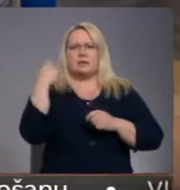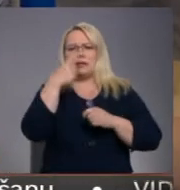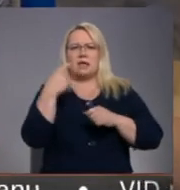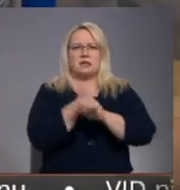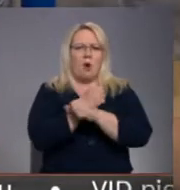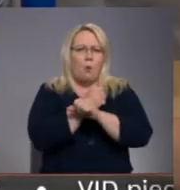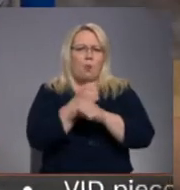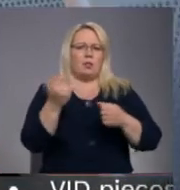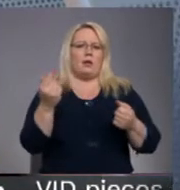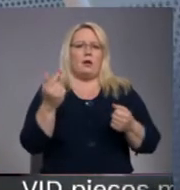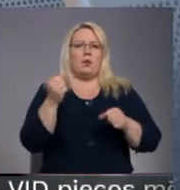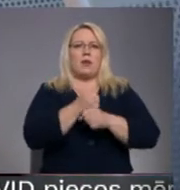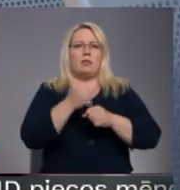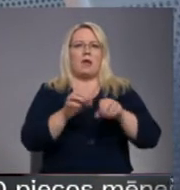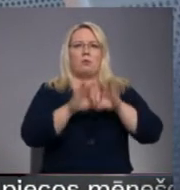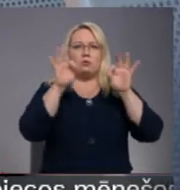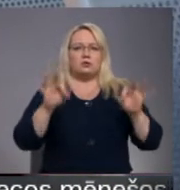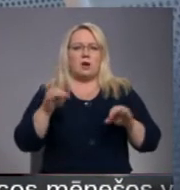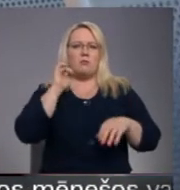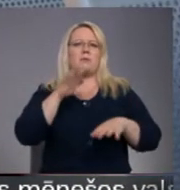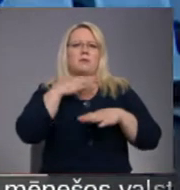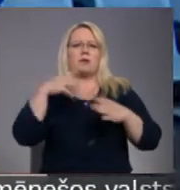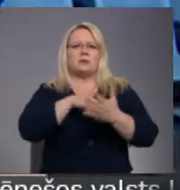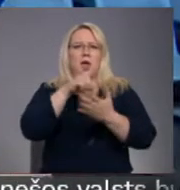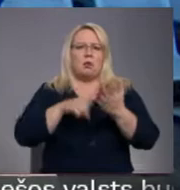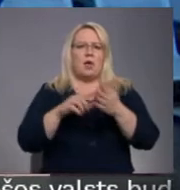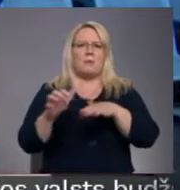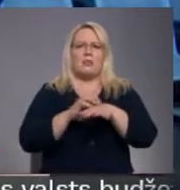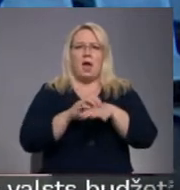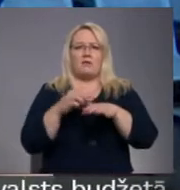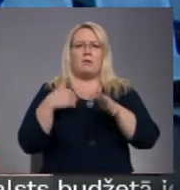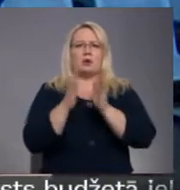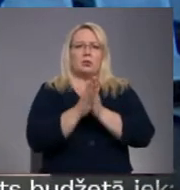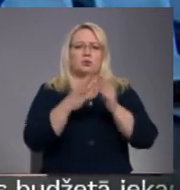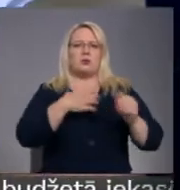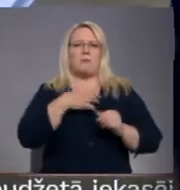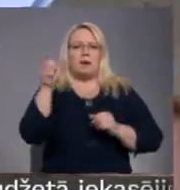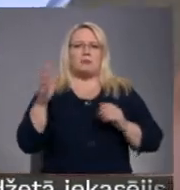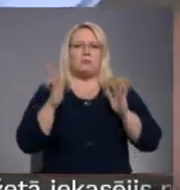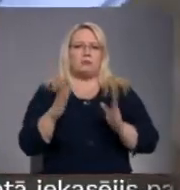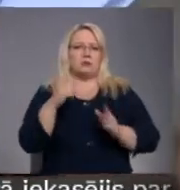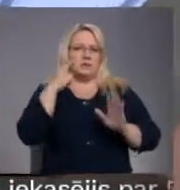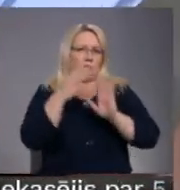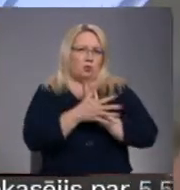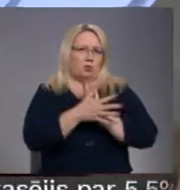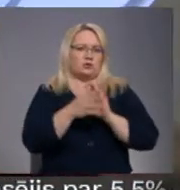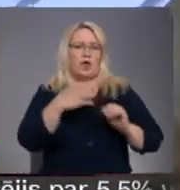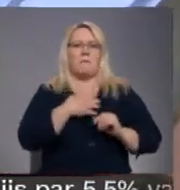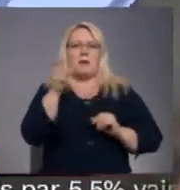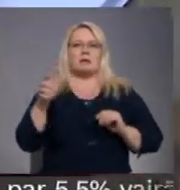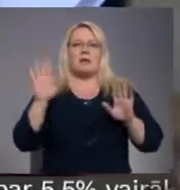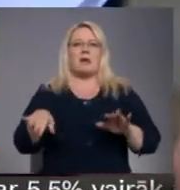darbas uzsākot, un mērķi ir daudz jautājumu, nervozitāte, un mēs lūdzam pacientus būtu saprotošie. Pacientiem, lai viņi